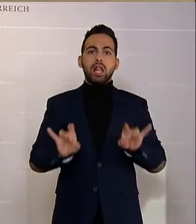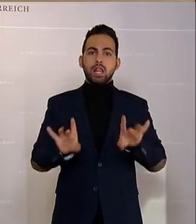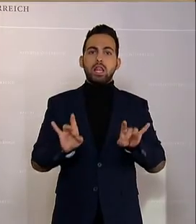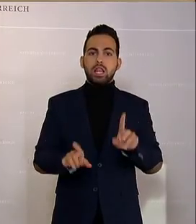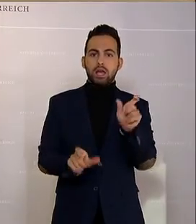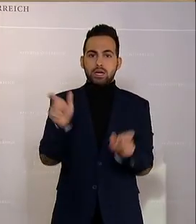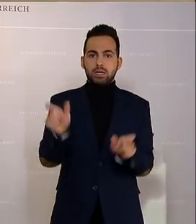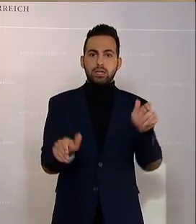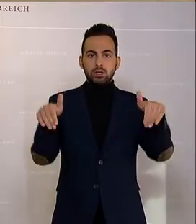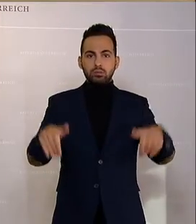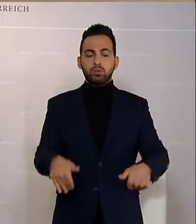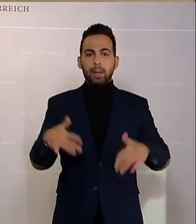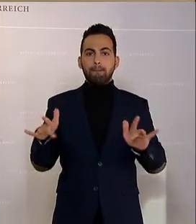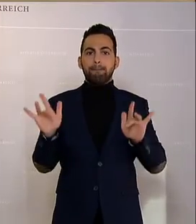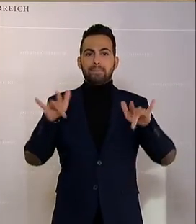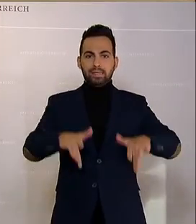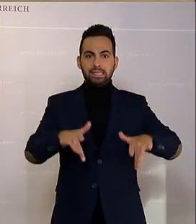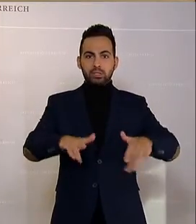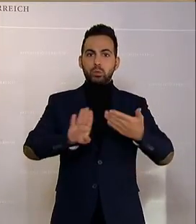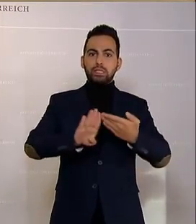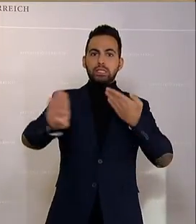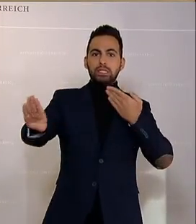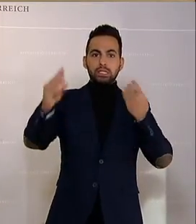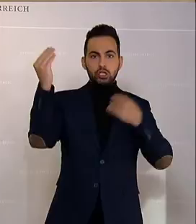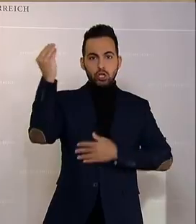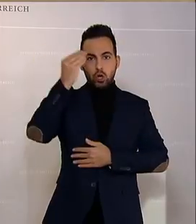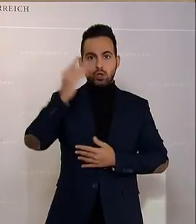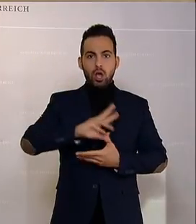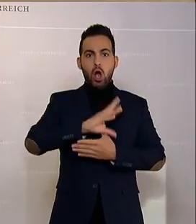Präsenz und Distance Learning in einem machen sollen.